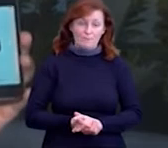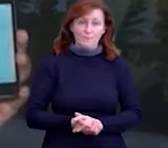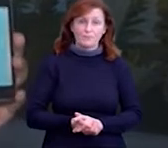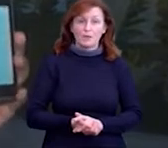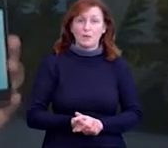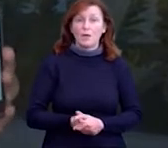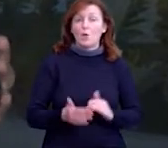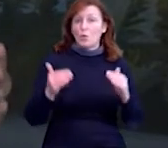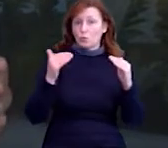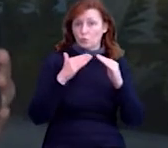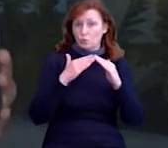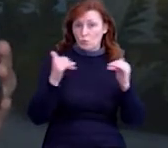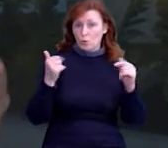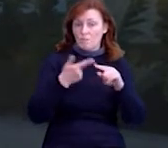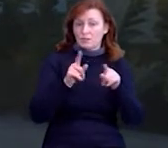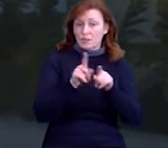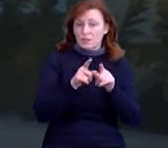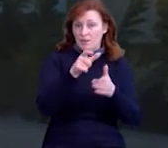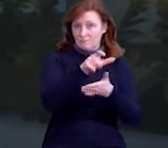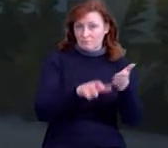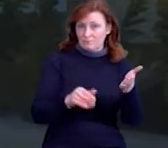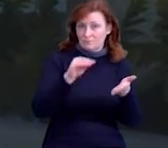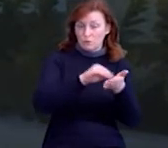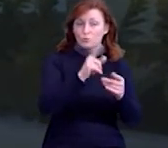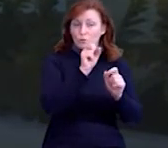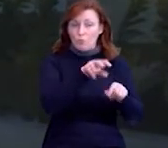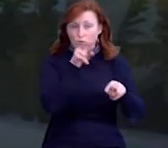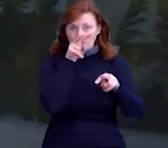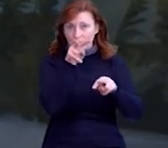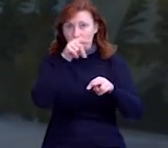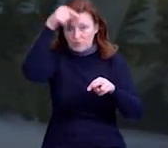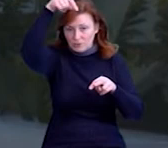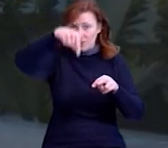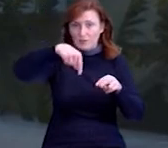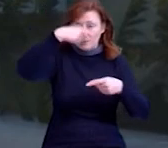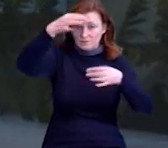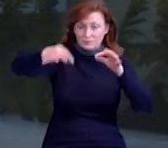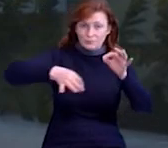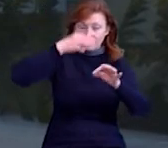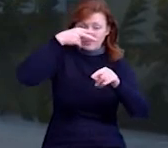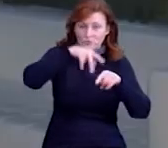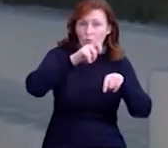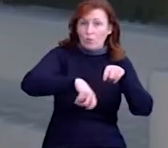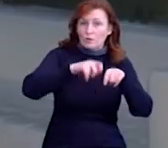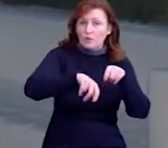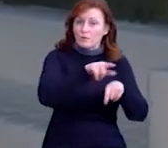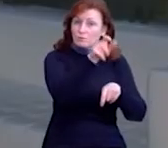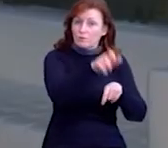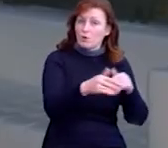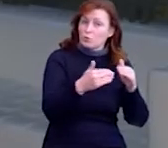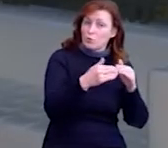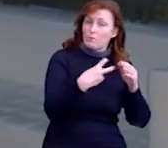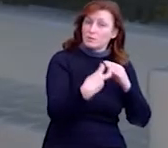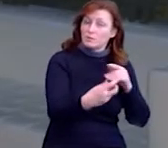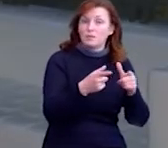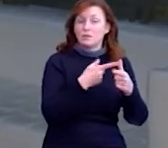Дії вдома – так називається новий додаток, що має допомогти контролювати людей, що перебувають на самоізоляції чи у обсервації. Якщо ви повернулися з